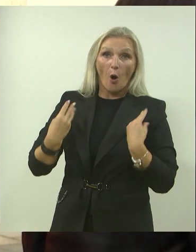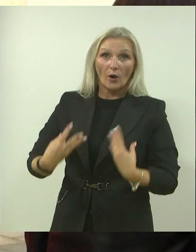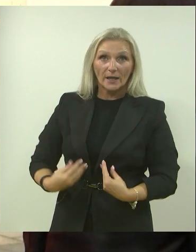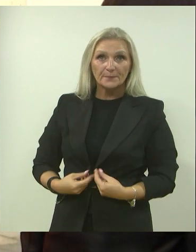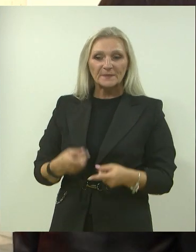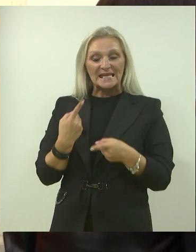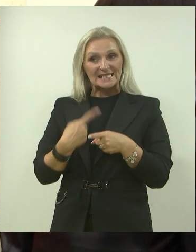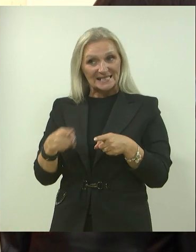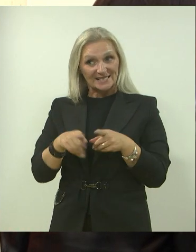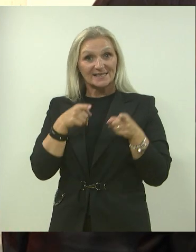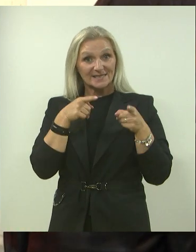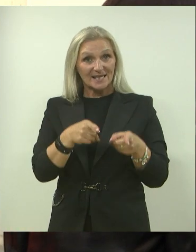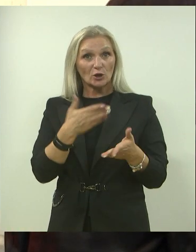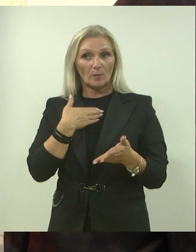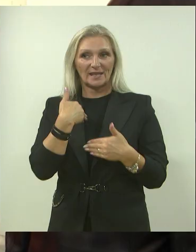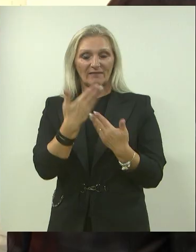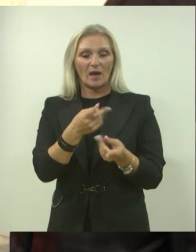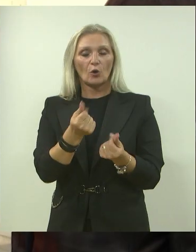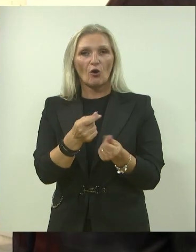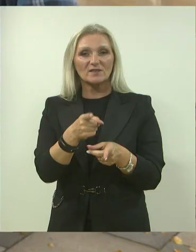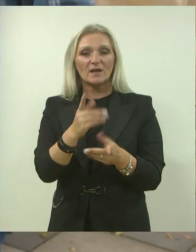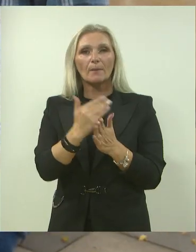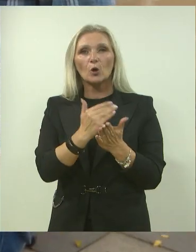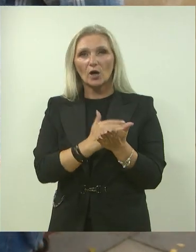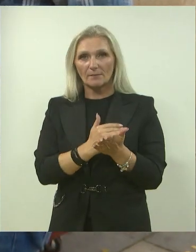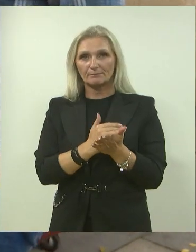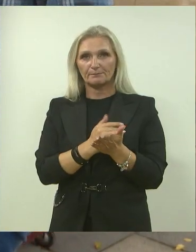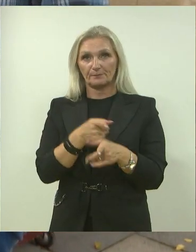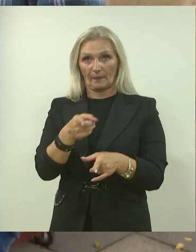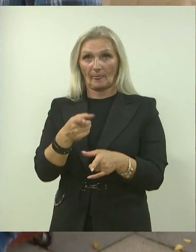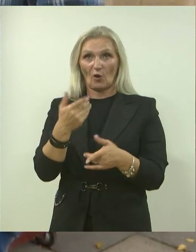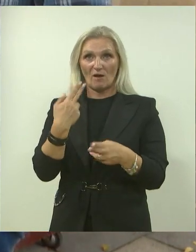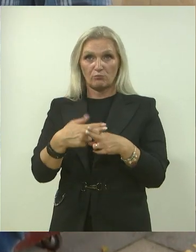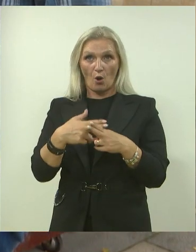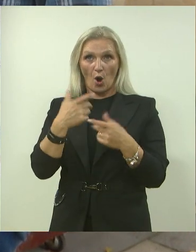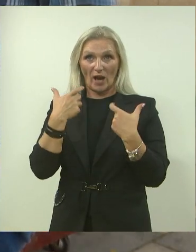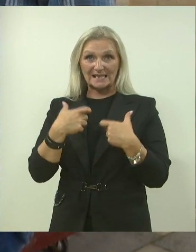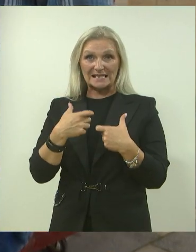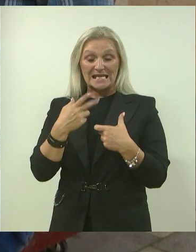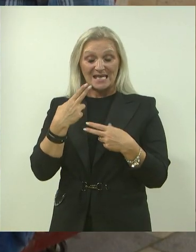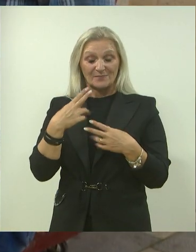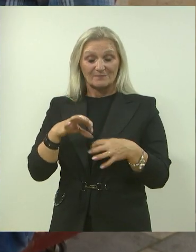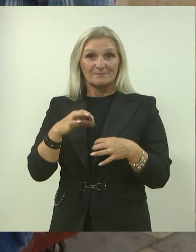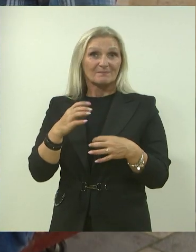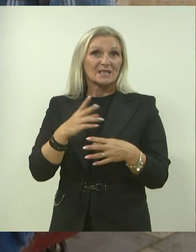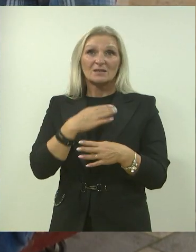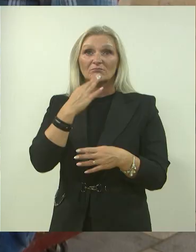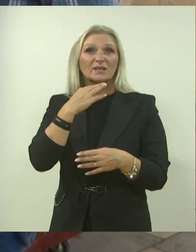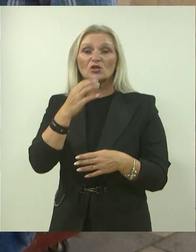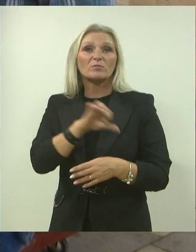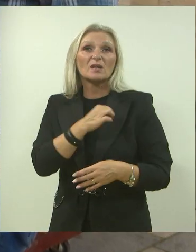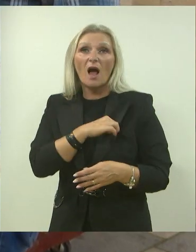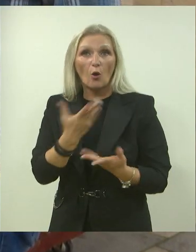razloga mi dajemo novce za ovaj njihov program. Ova autoimunna bolest javlja se u svim životnim dobima.